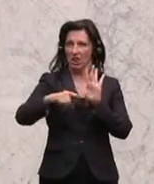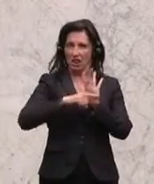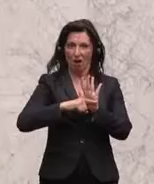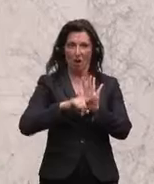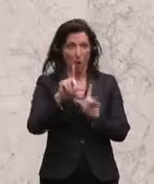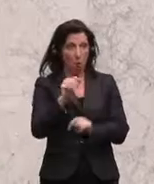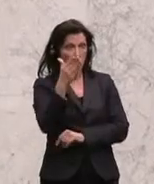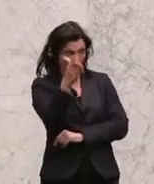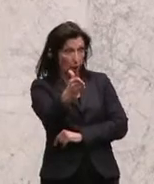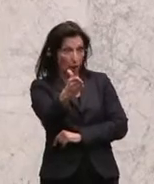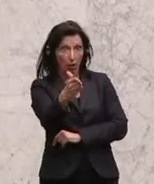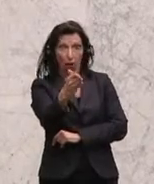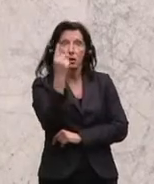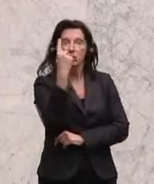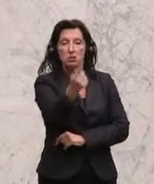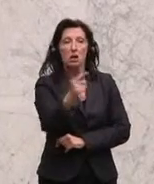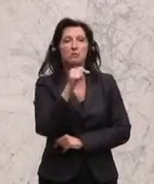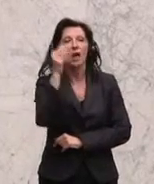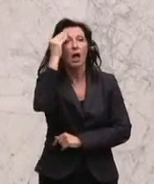Ich glaube an Österreich.